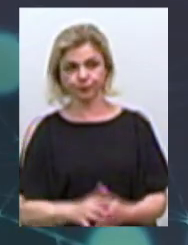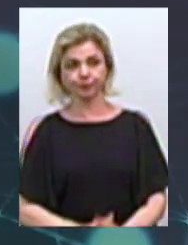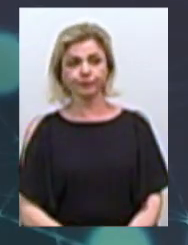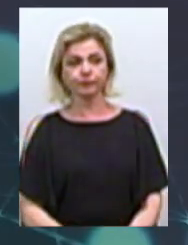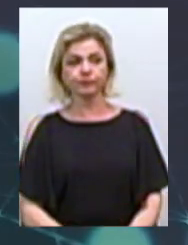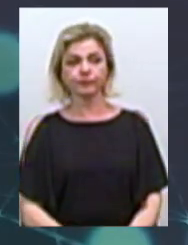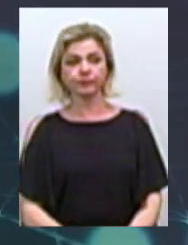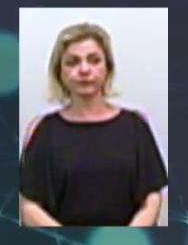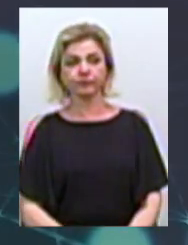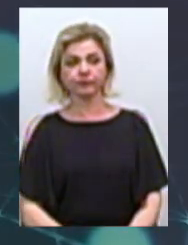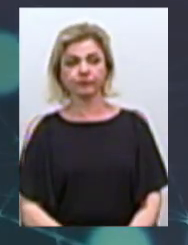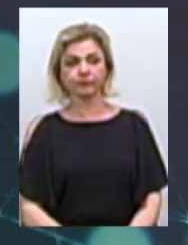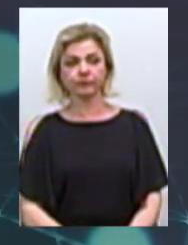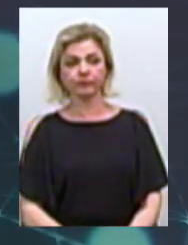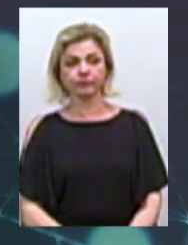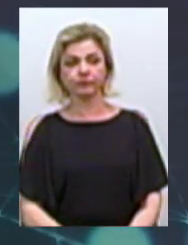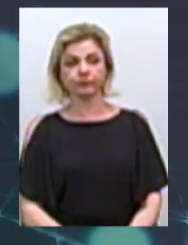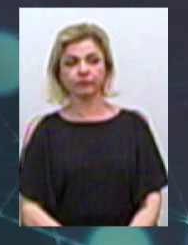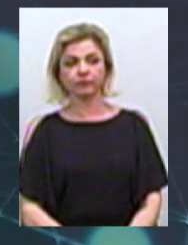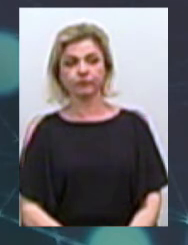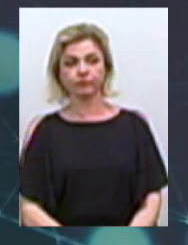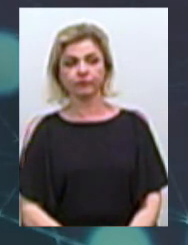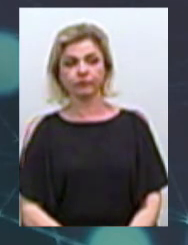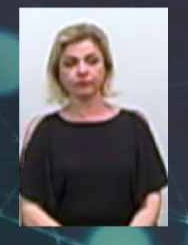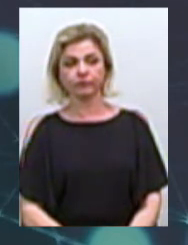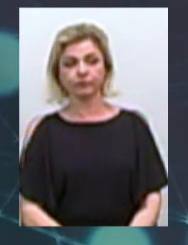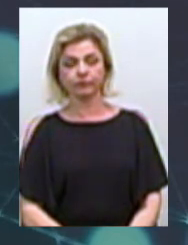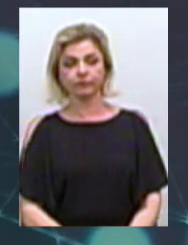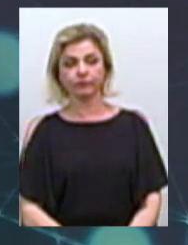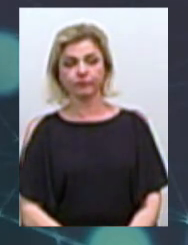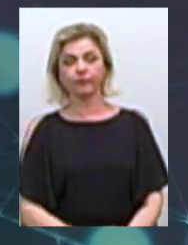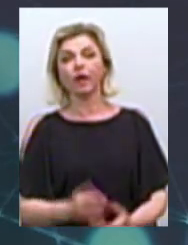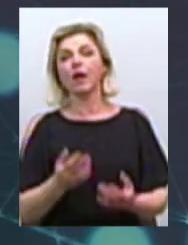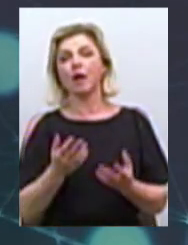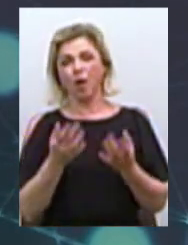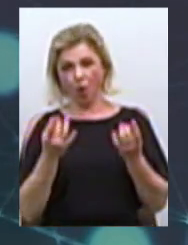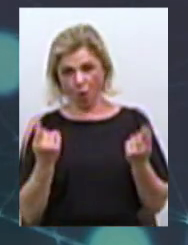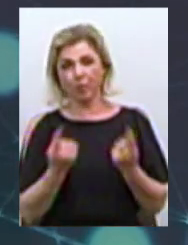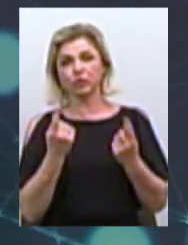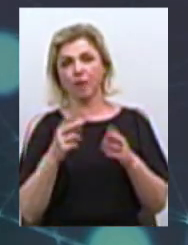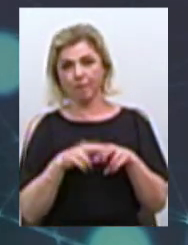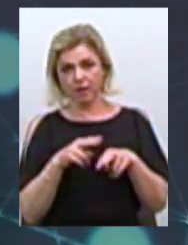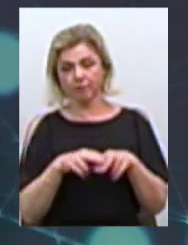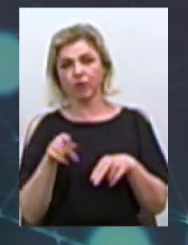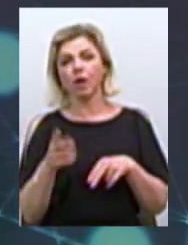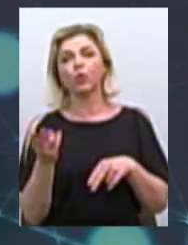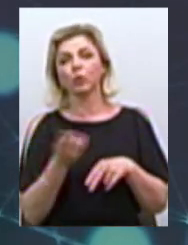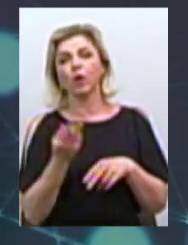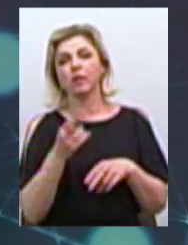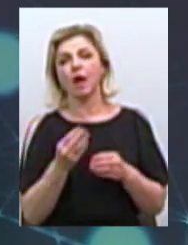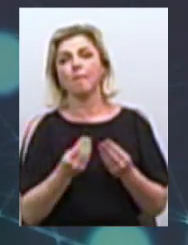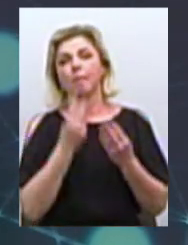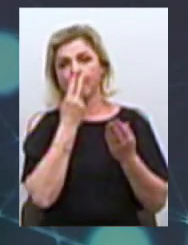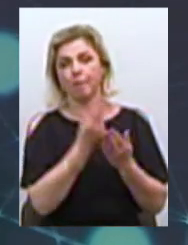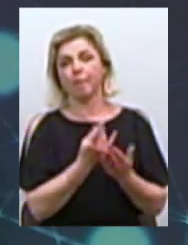Питання так званий простий? Так. Простий паспорт. Наразі він буде потрібний для пред'явлення